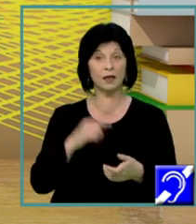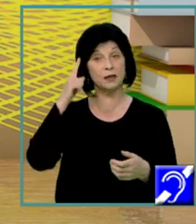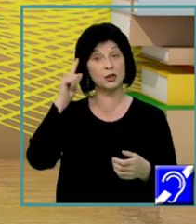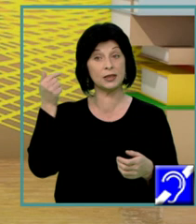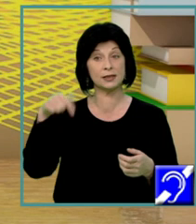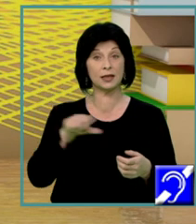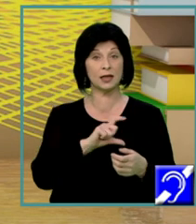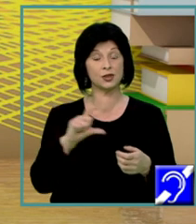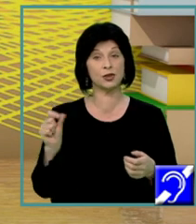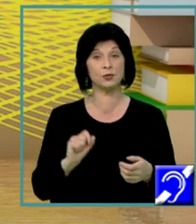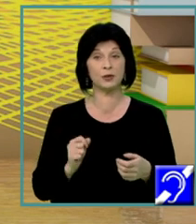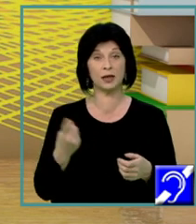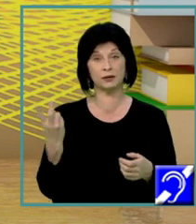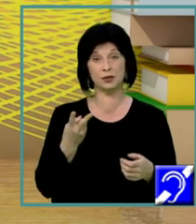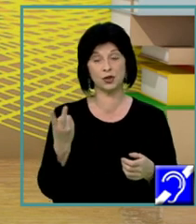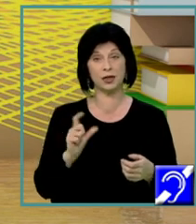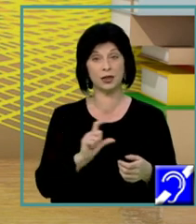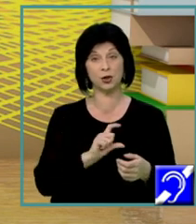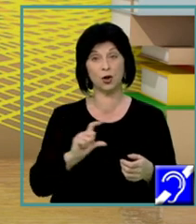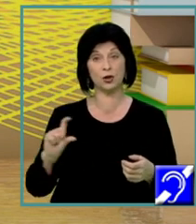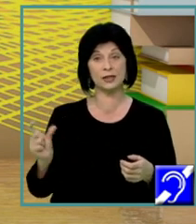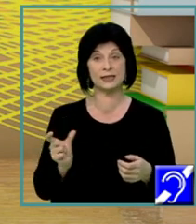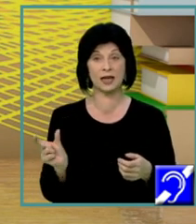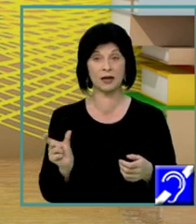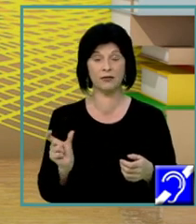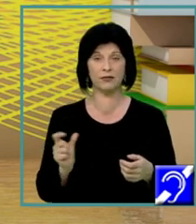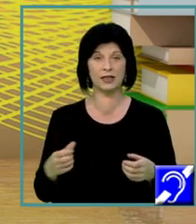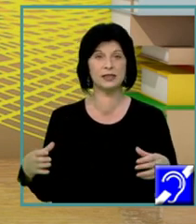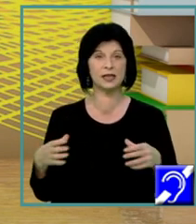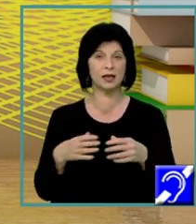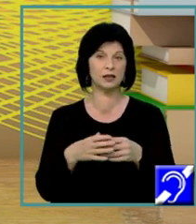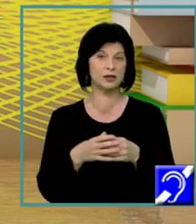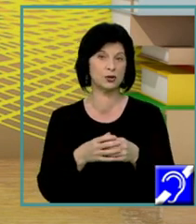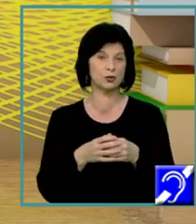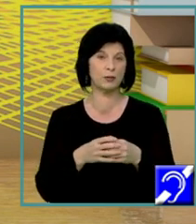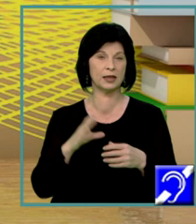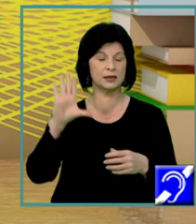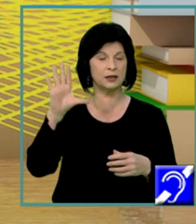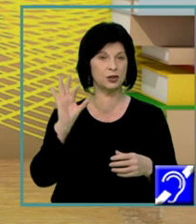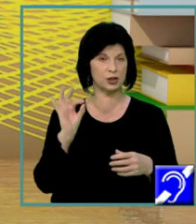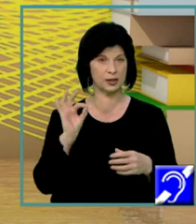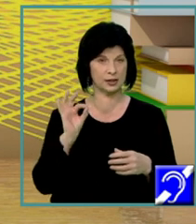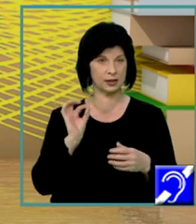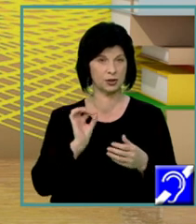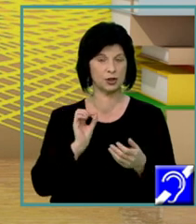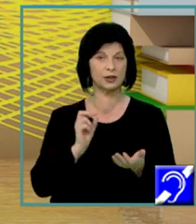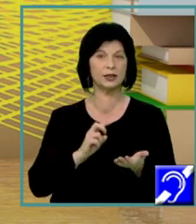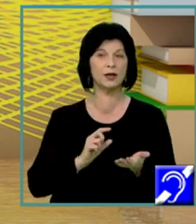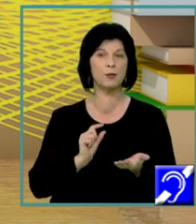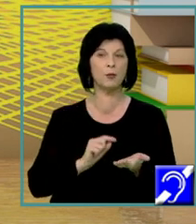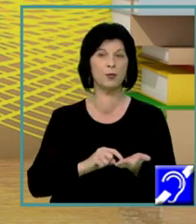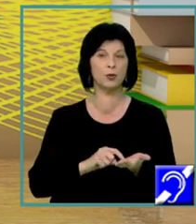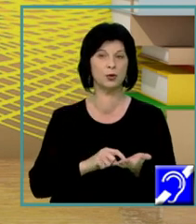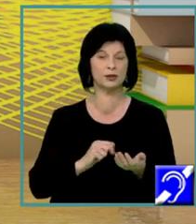cele două secvențe, punctul A și punctul B, însumează 50 de puncte. Practic,